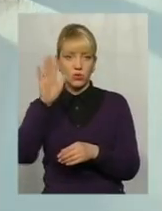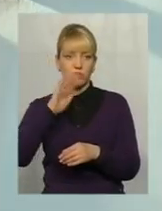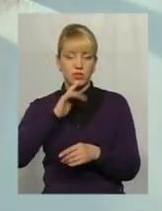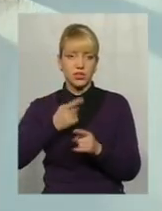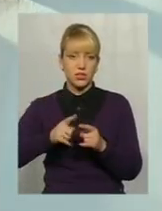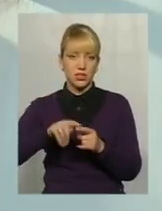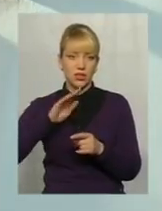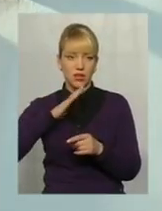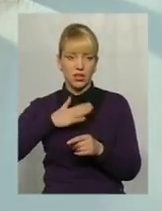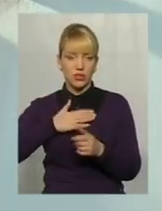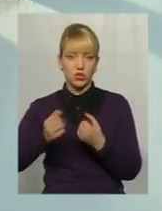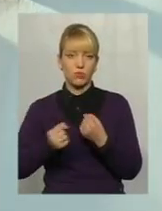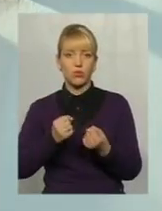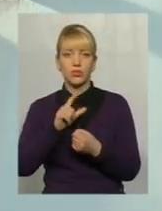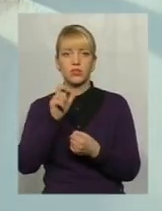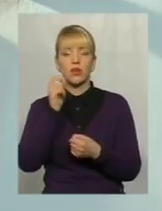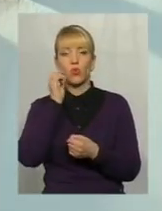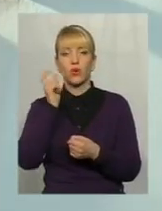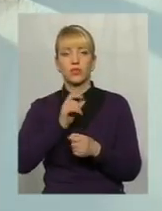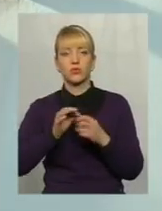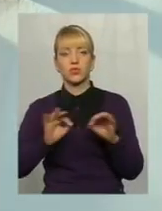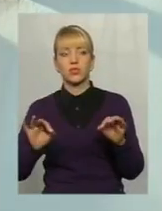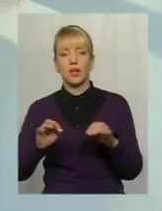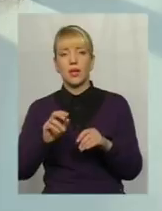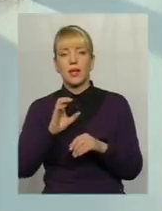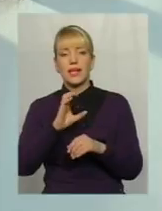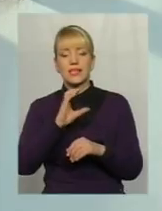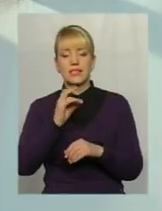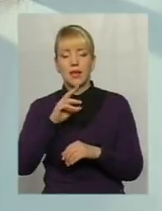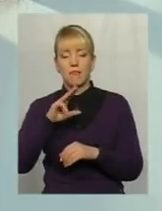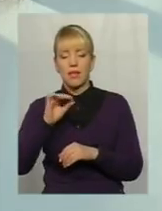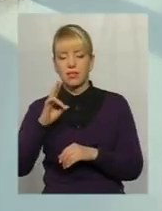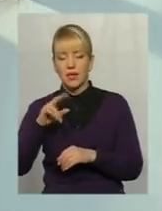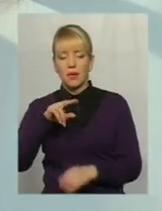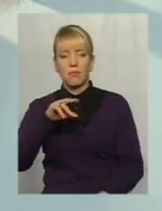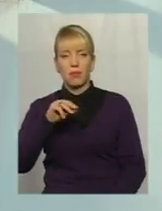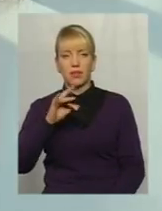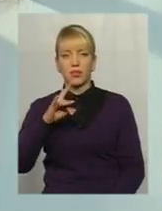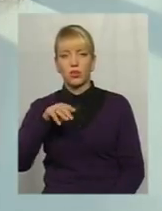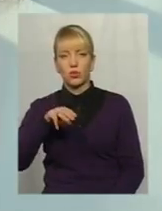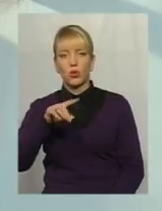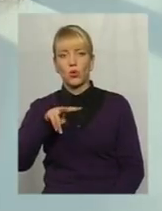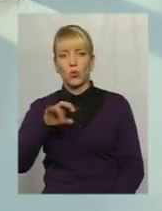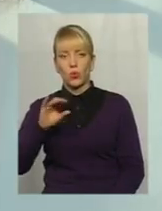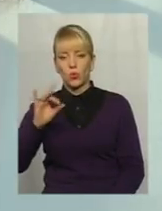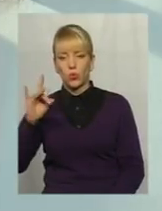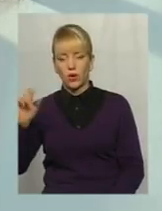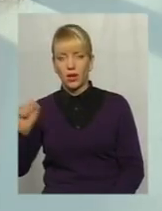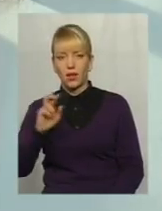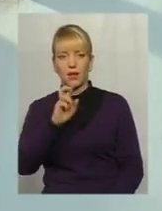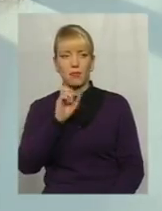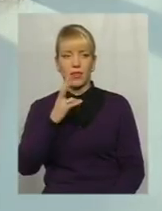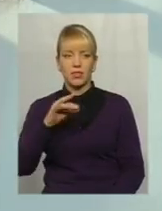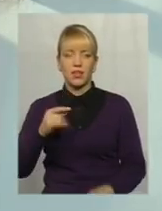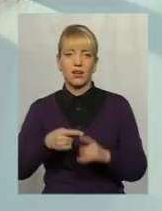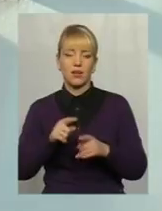наші борці за українську незаважність – Симон Петлюра, Степан Бандера. Ну, ми бираємо, якого ми в центральну вулицю – бираємо